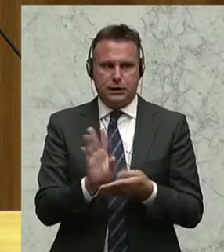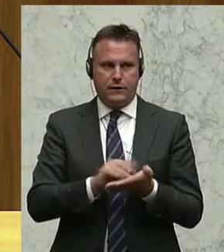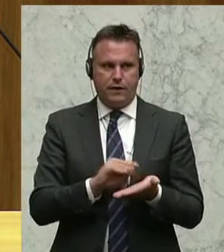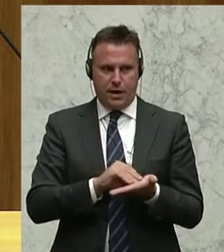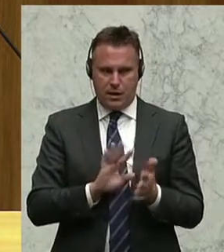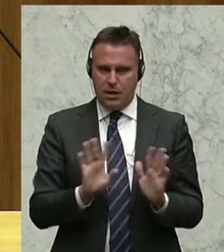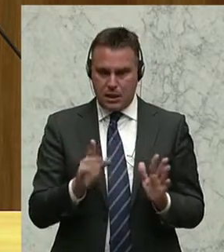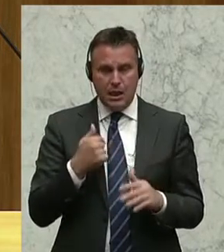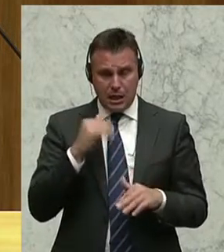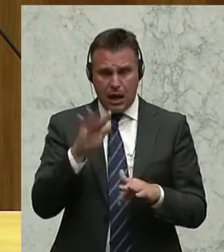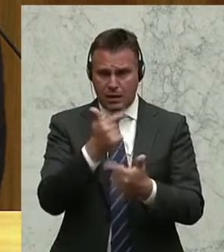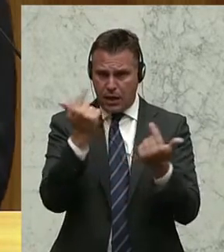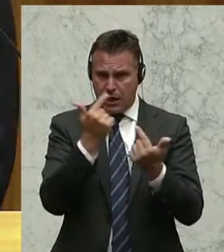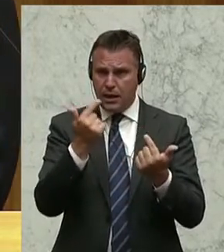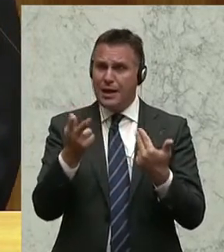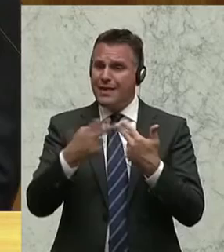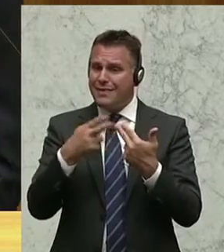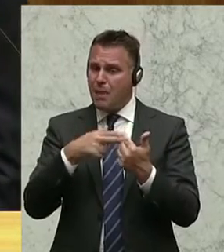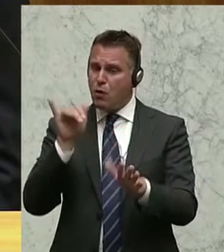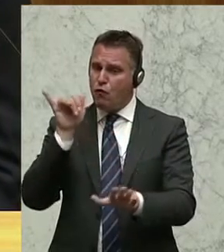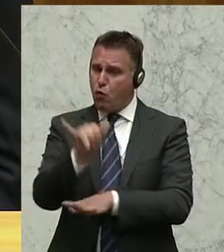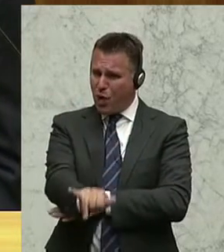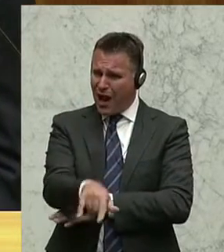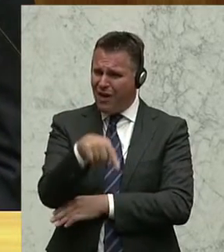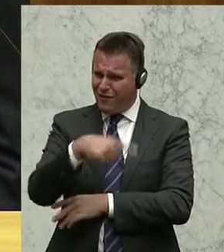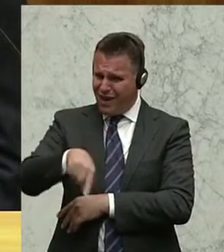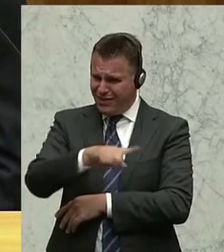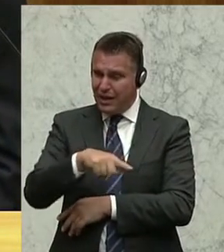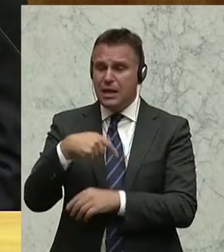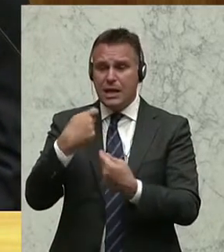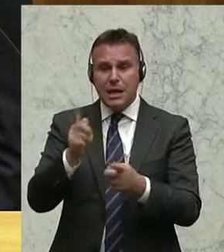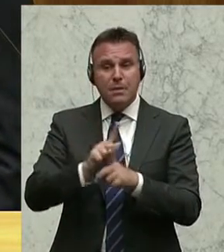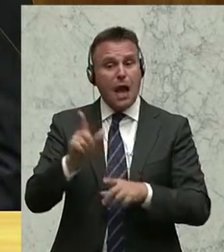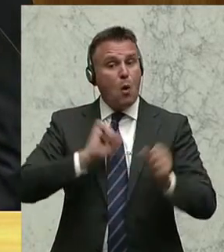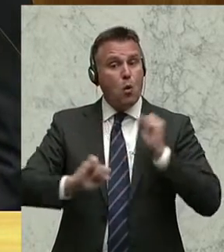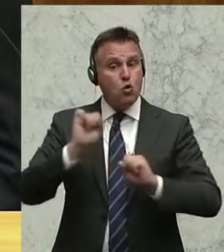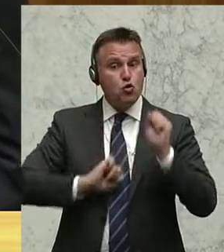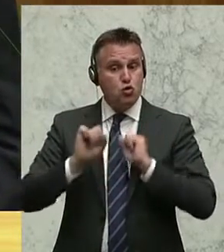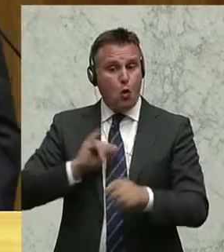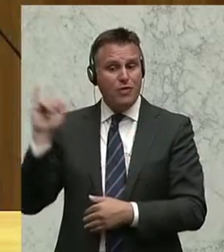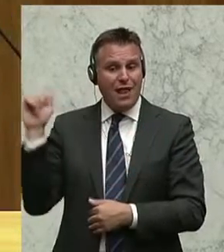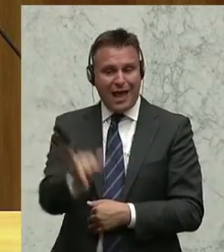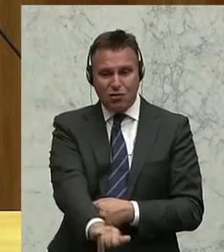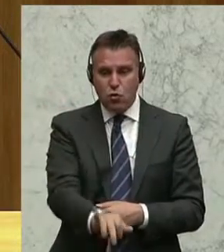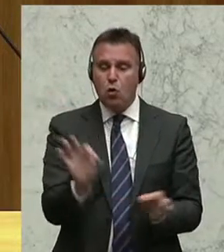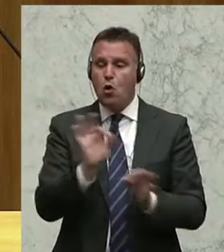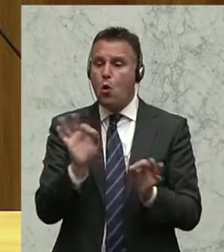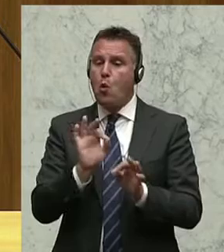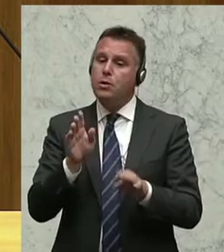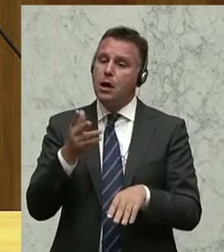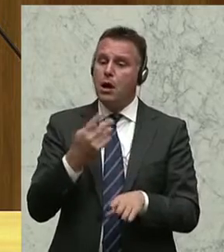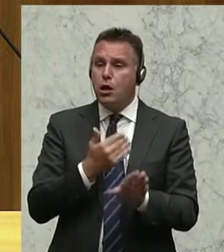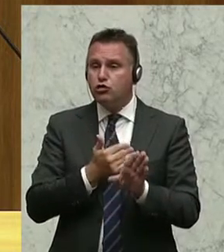Bei jedem Zivilflugplatz gibt es auch die Möglichkeit einer Notlandung oder einer verspätet